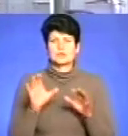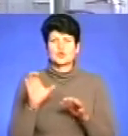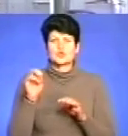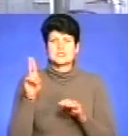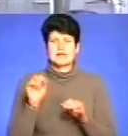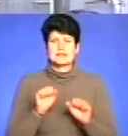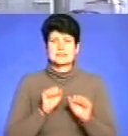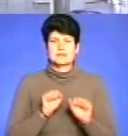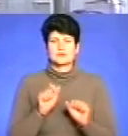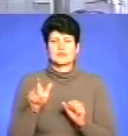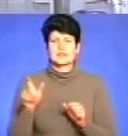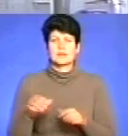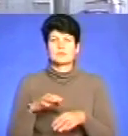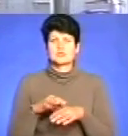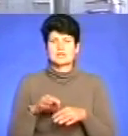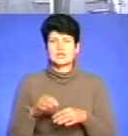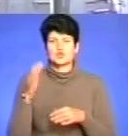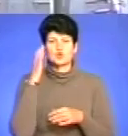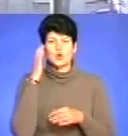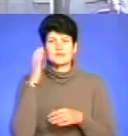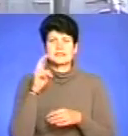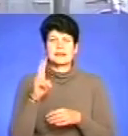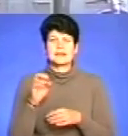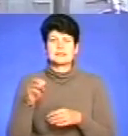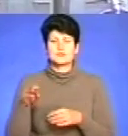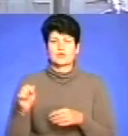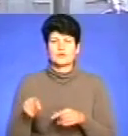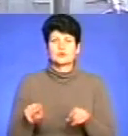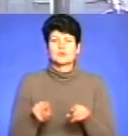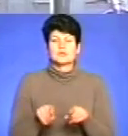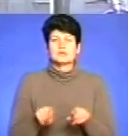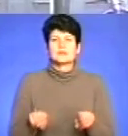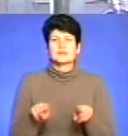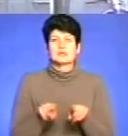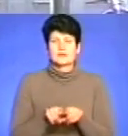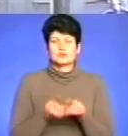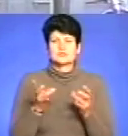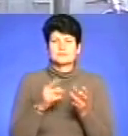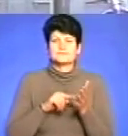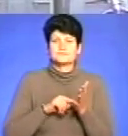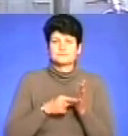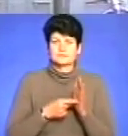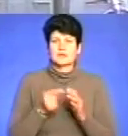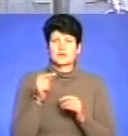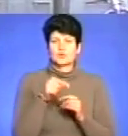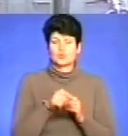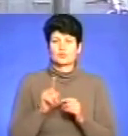захист громадян, які посередждали внаслідок Чорнобильської катастрофи. Ново таки, слід наголосити на тому, що